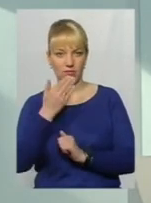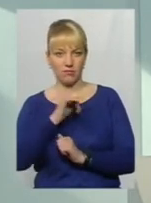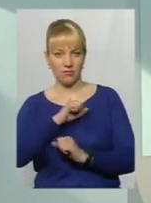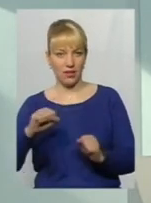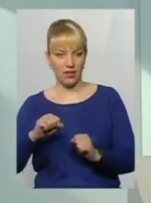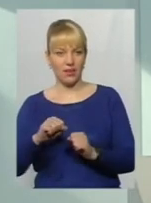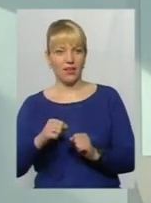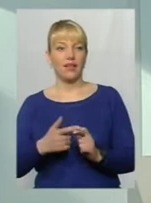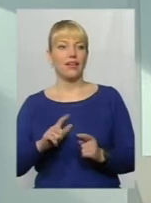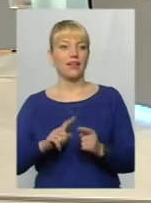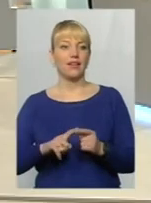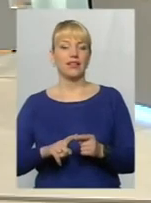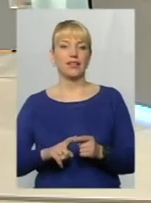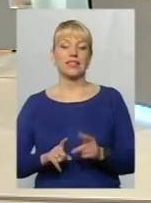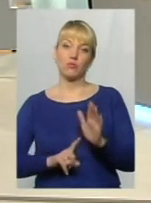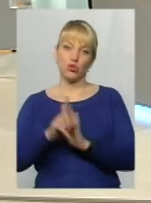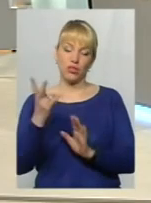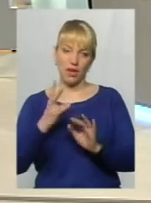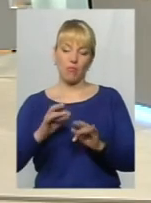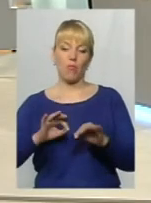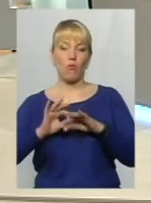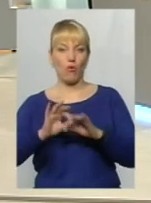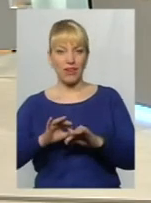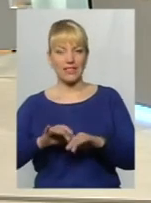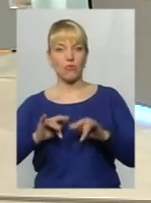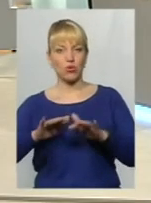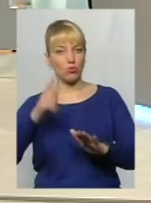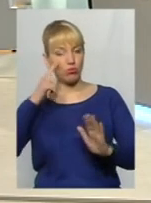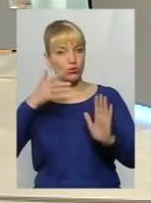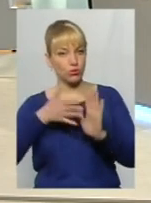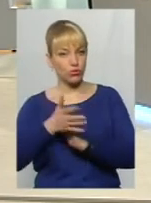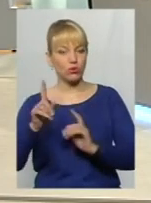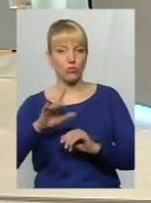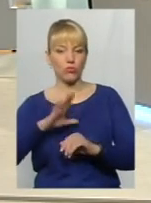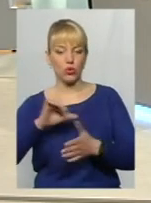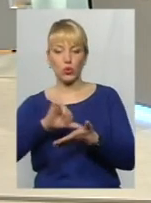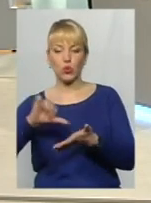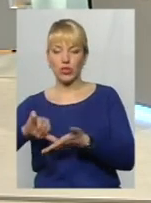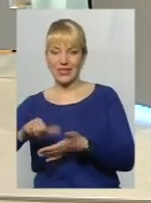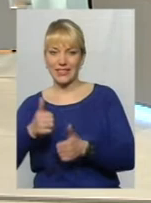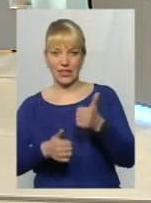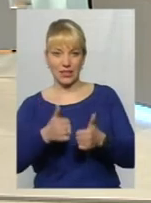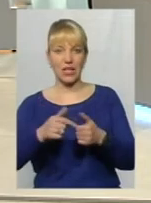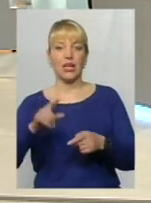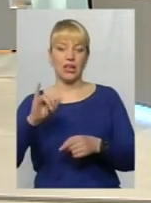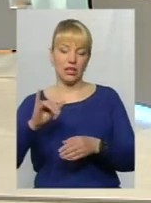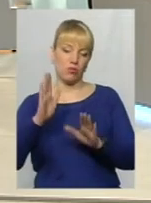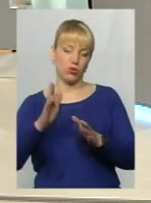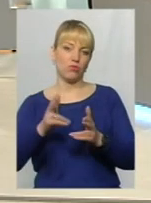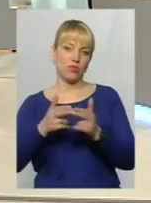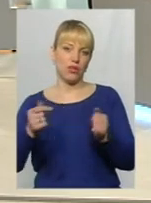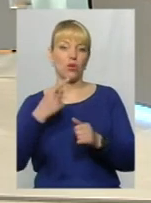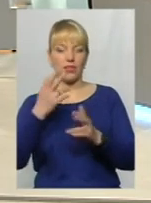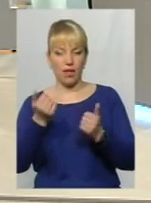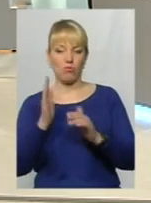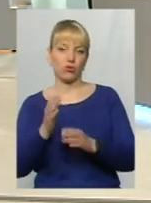думаю, що спочатку треба провести процедуру прозору, щоб були учасники, і тоді можемо стверджувати, що так, будемо